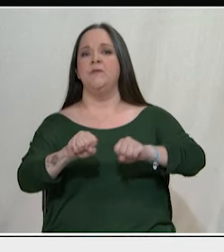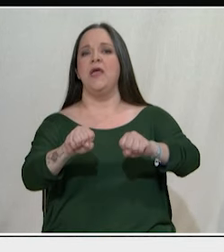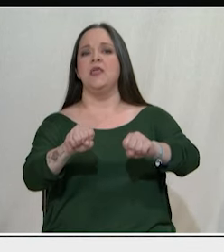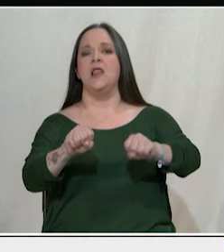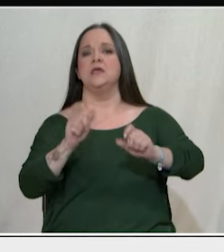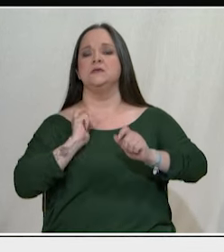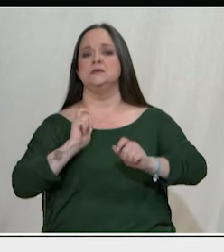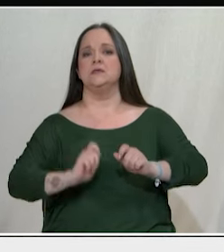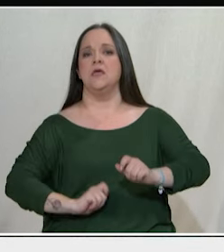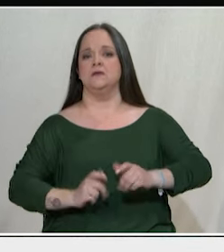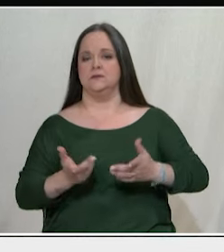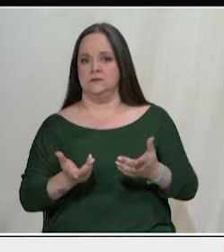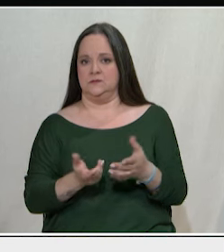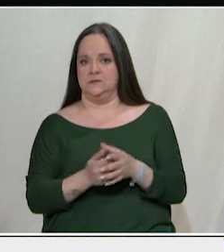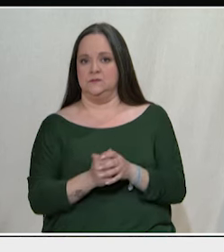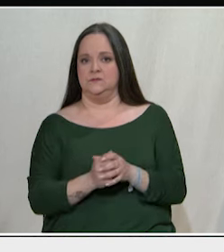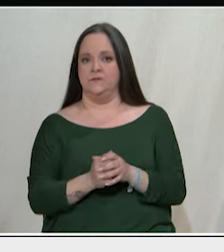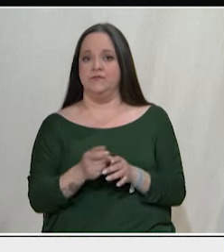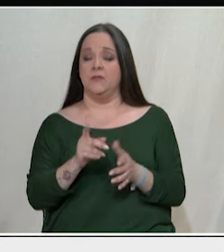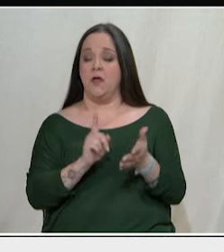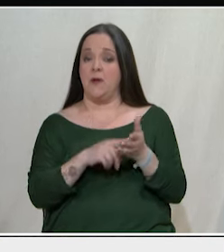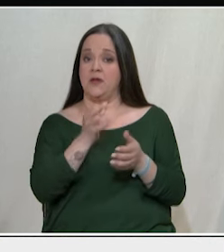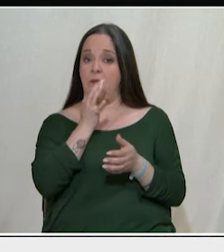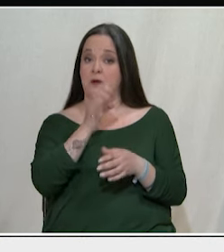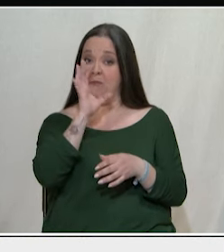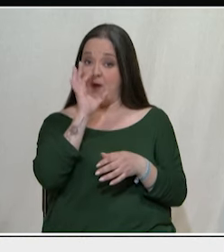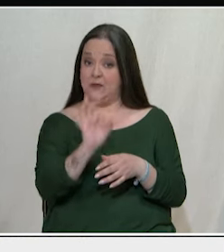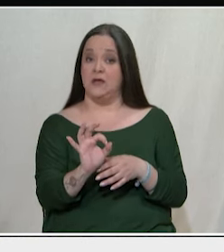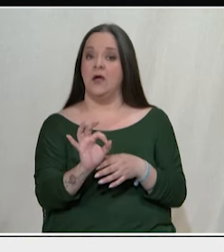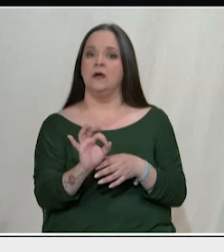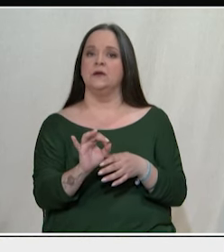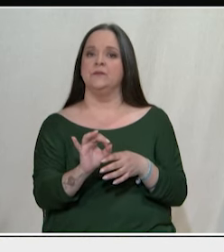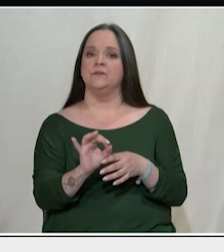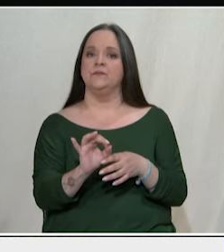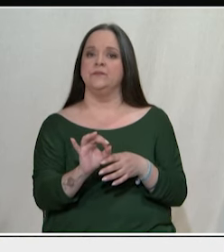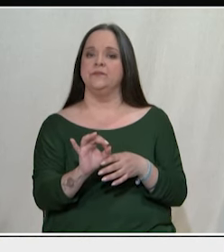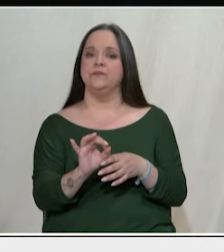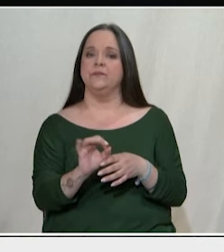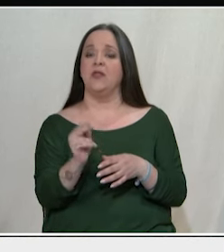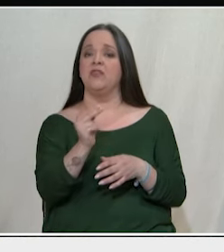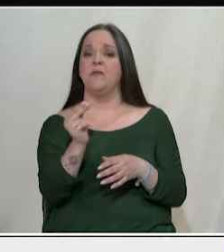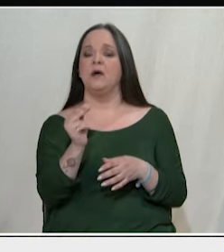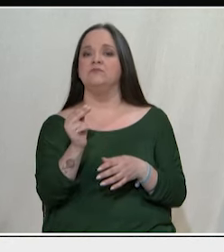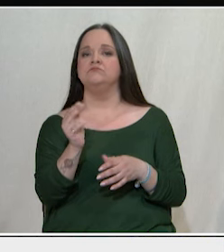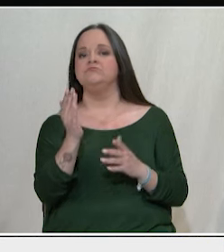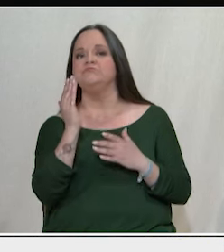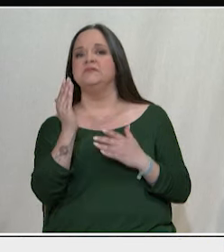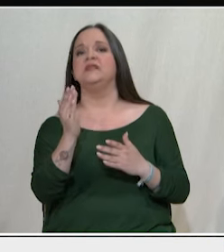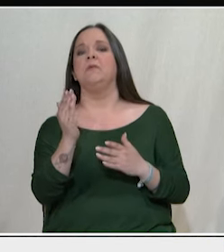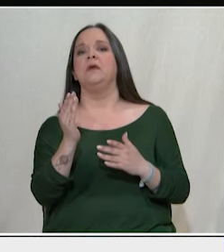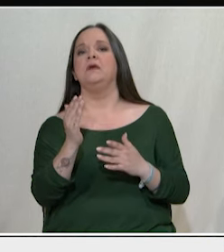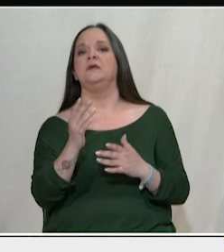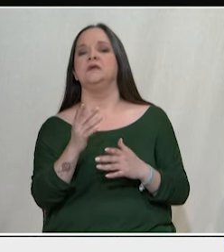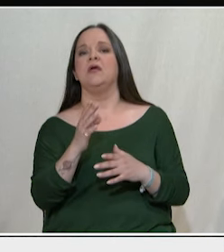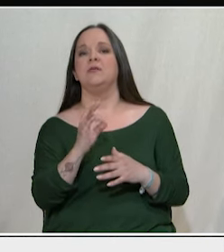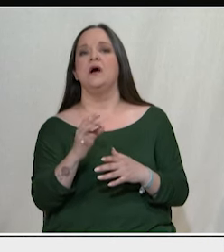δηλαδή πρέπει να πούμε ότι είναι πραγματικά ένα θέμα τιμής, ένα θέμα επιβίωσης ακόμα